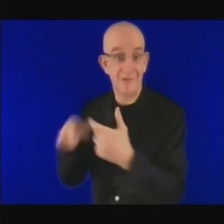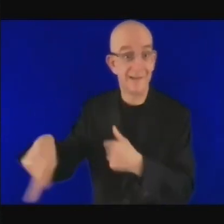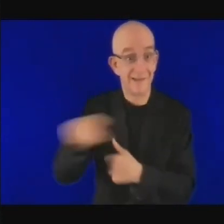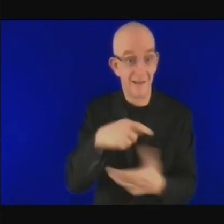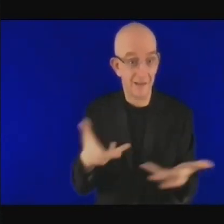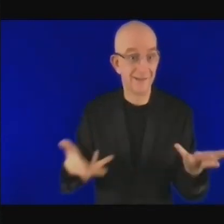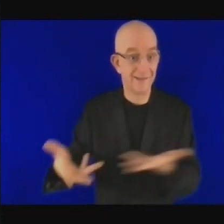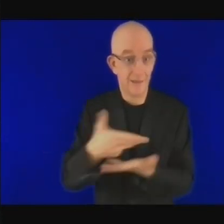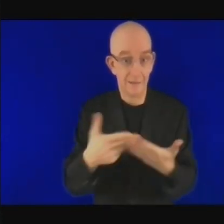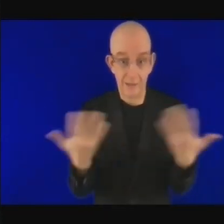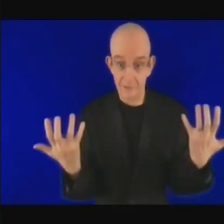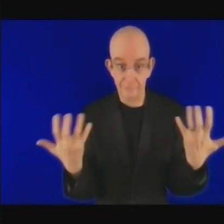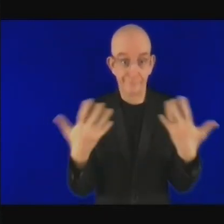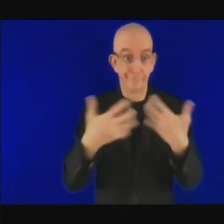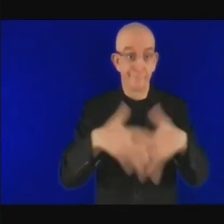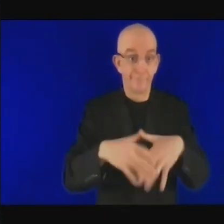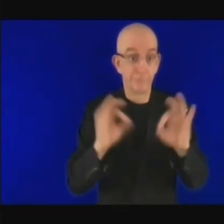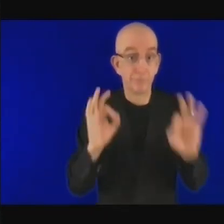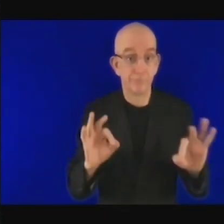mais